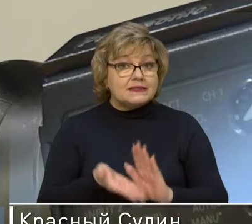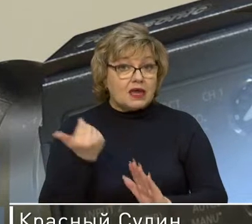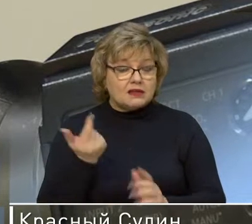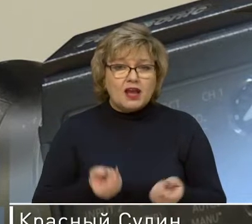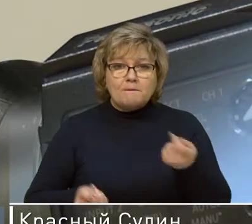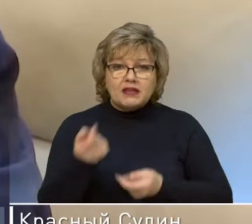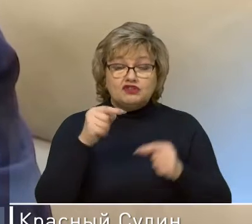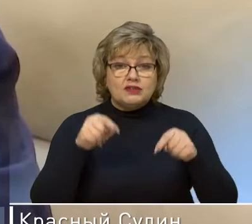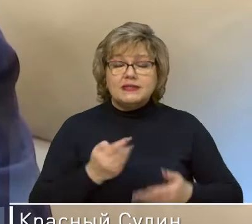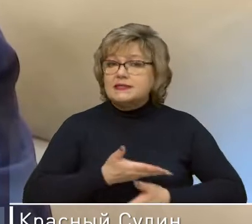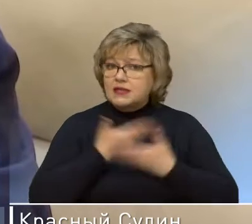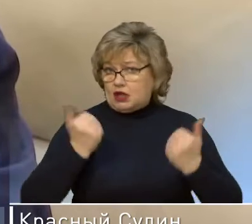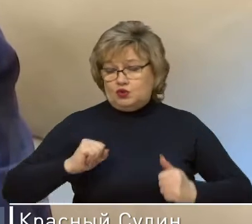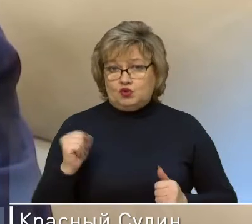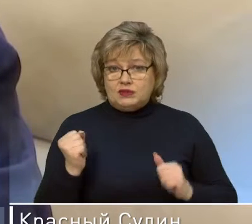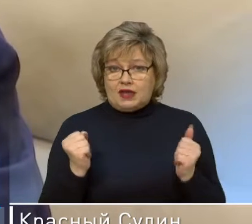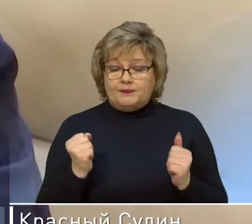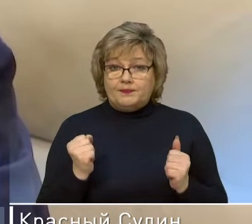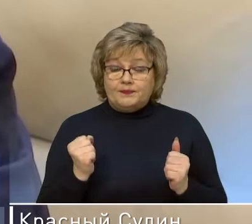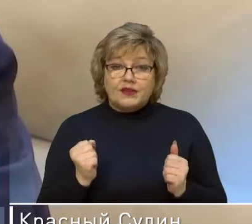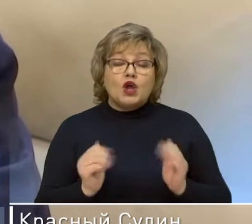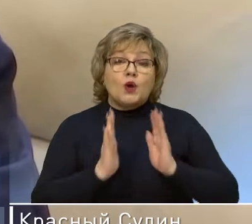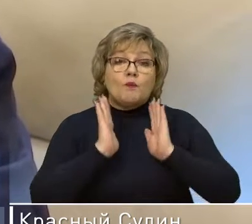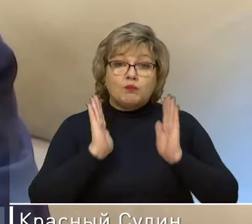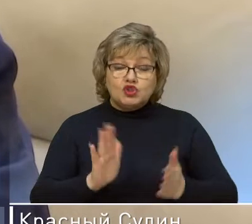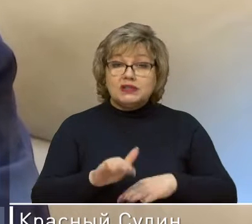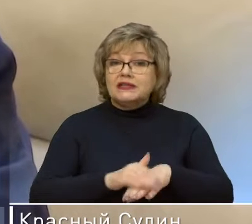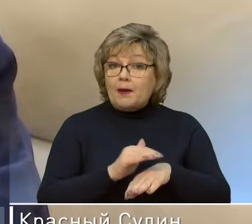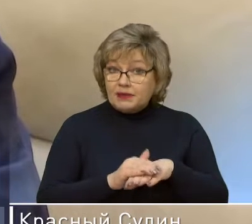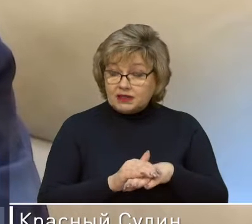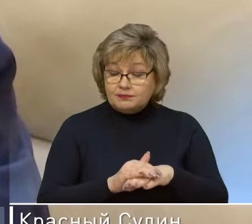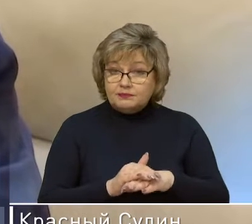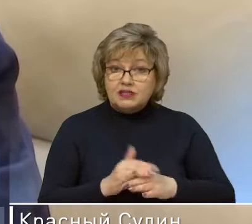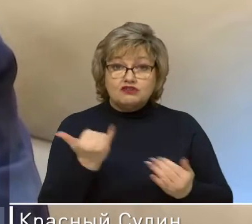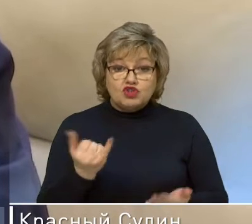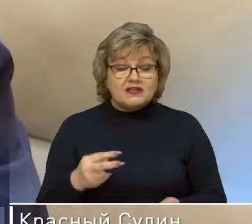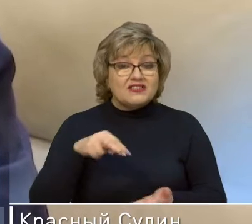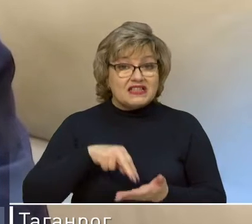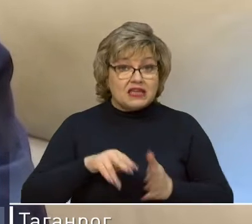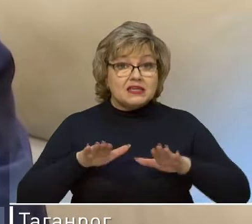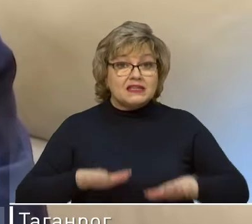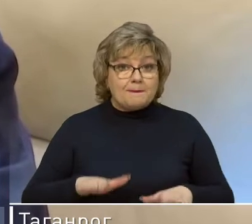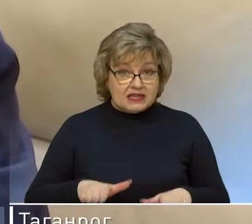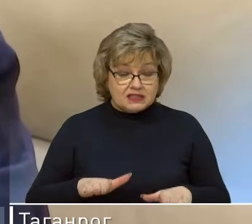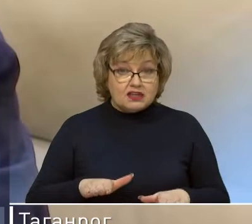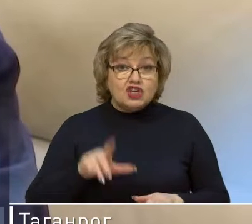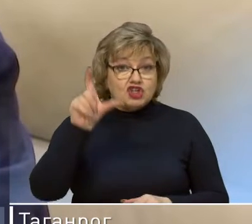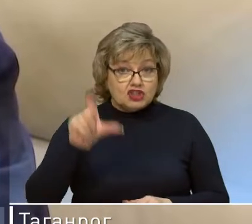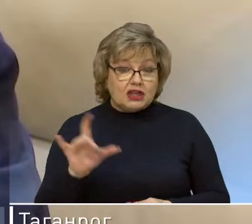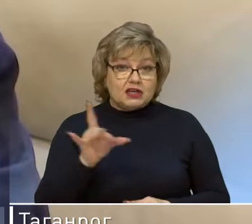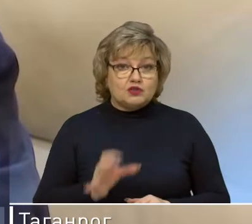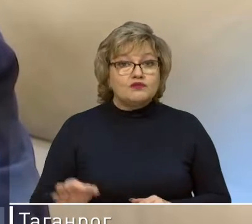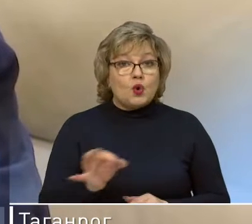Мелочей здесь нет, друзья. Поэтому будьте добры, сейчас встаньте на место жителя Ростовской области,